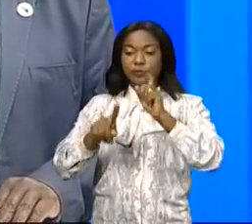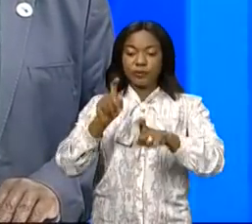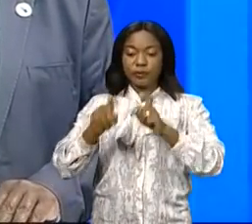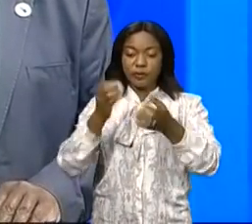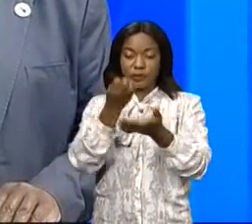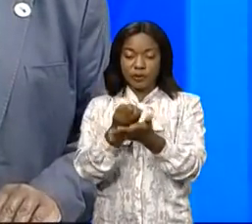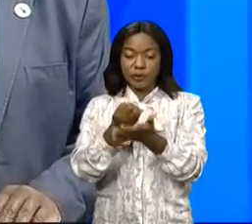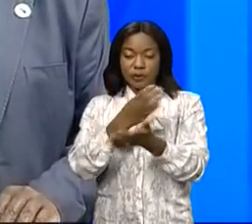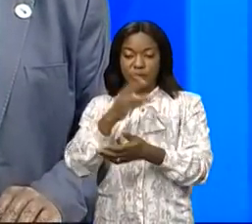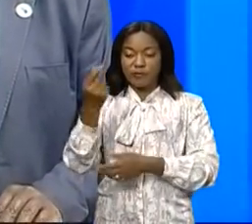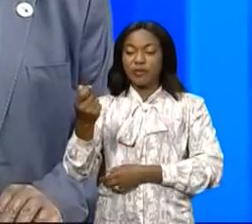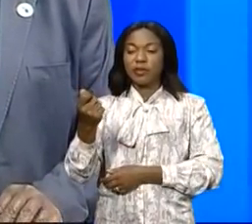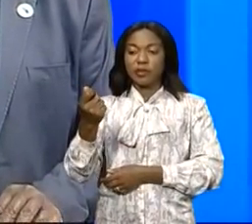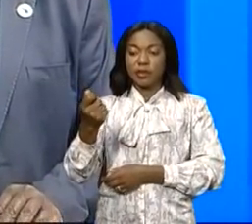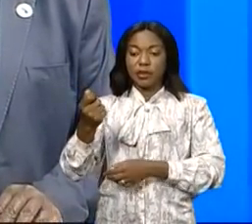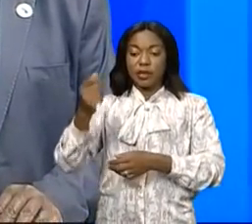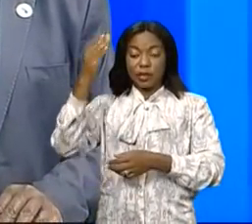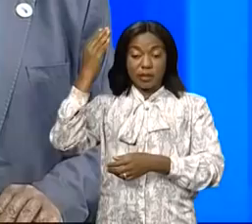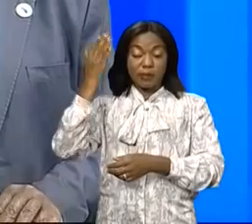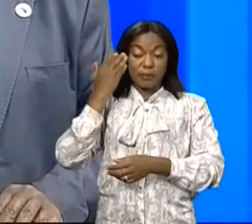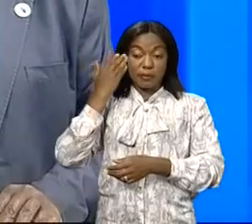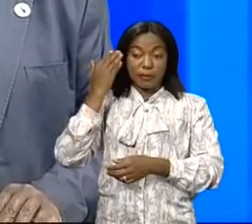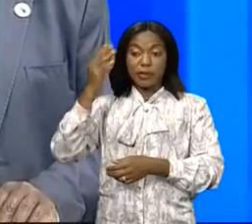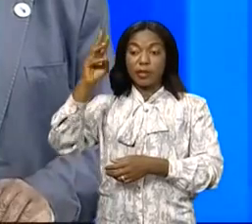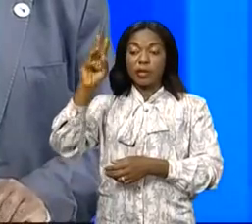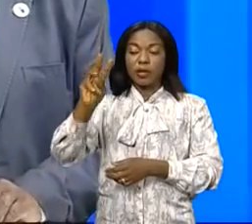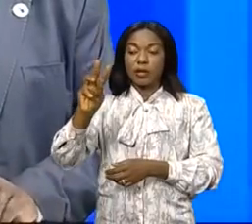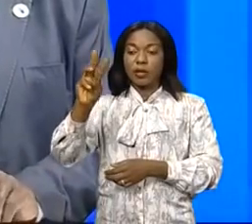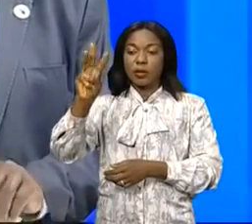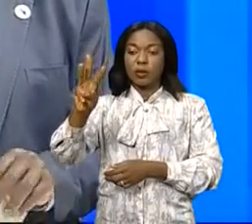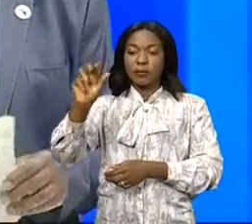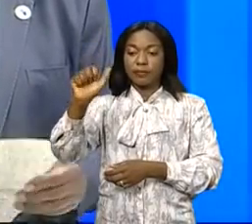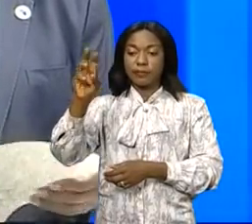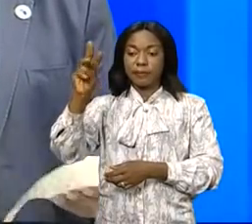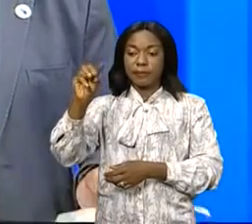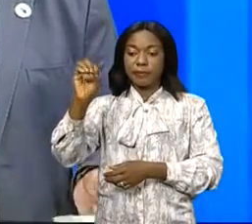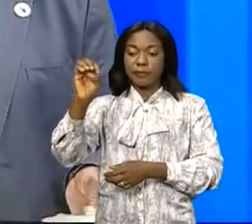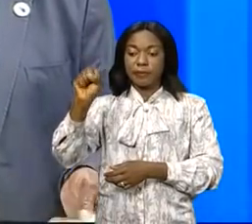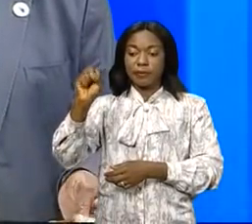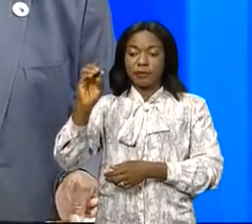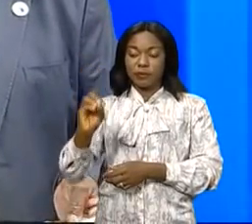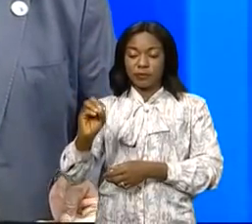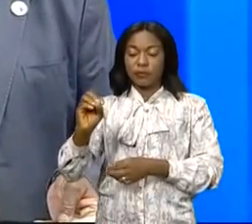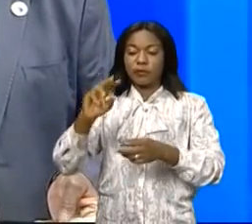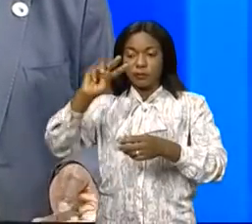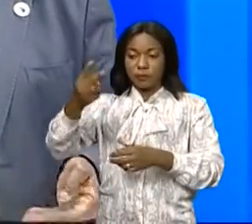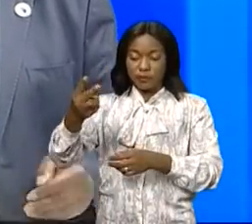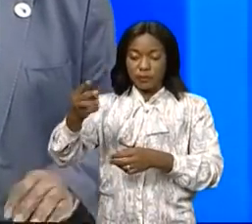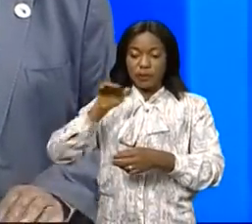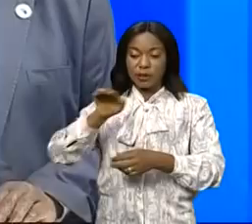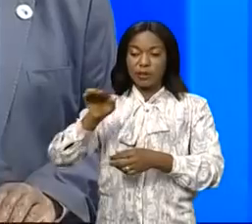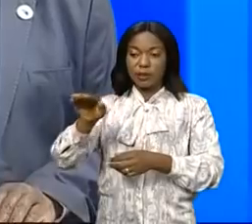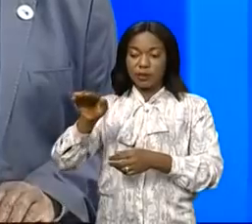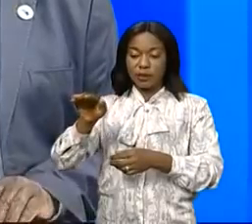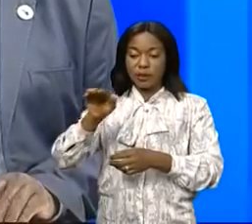économiques et financières, M. André Ouamesso Nkoua-Loloki. 2. Directeur